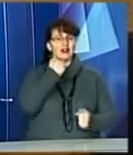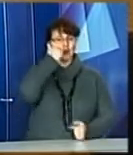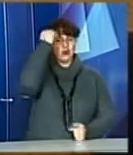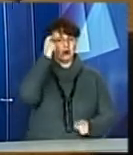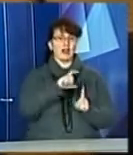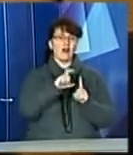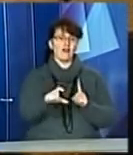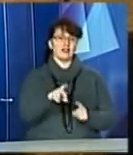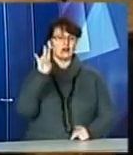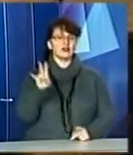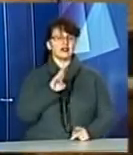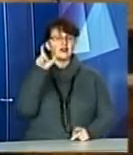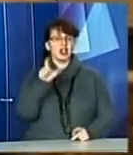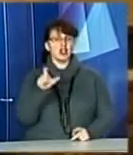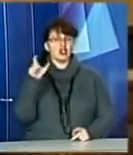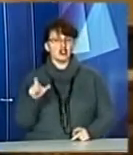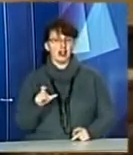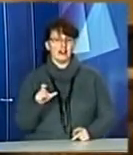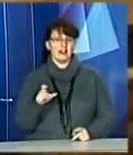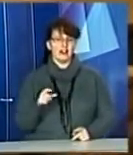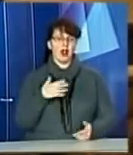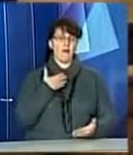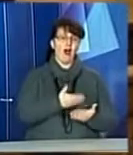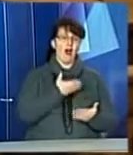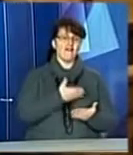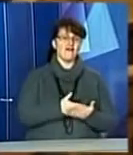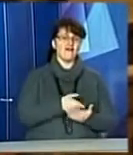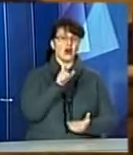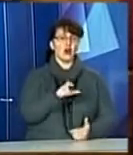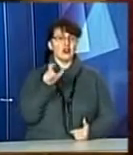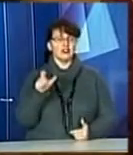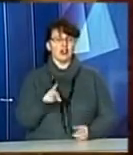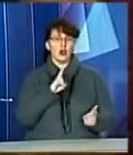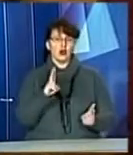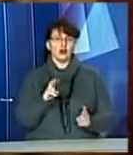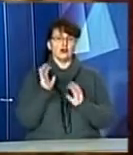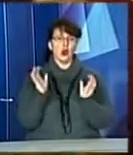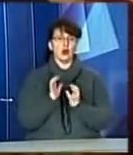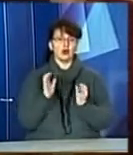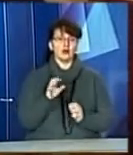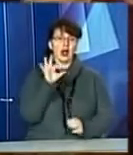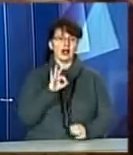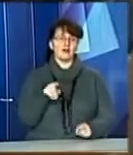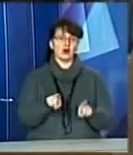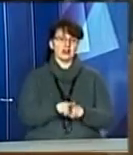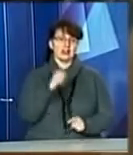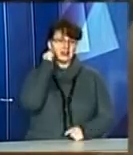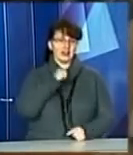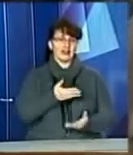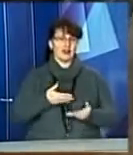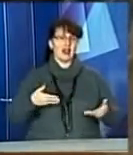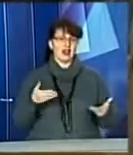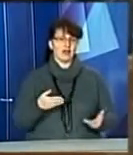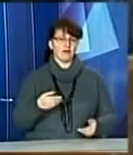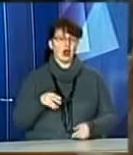священникам, волонтерам, всім, хто дбає про таких стареньких, ми. Нога була,